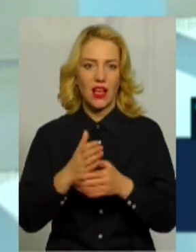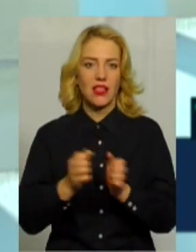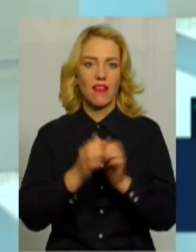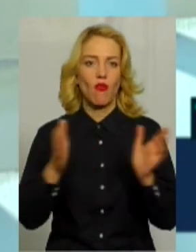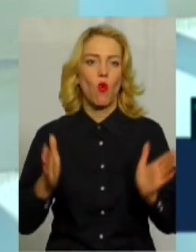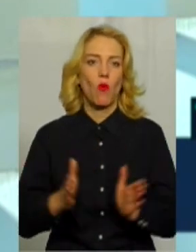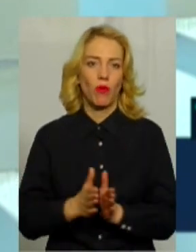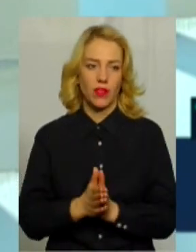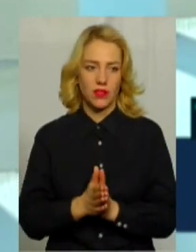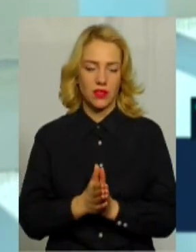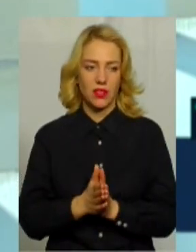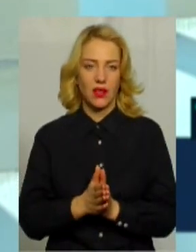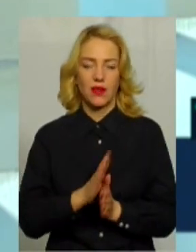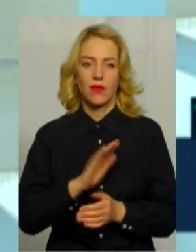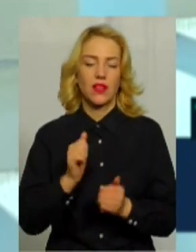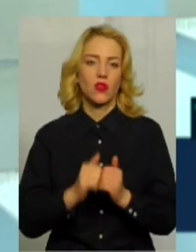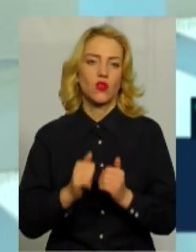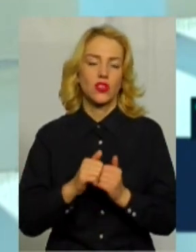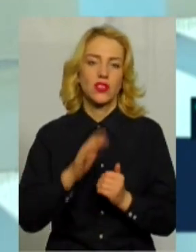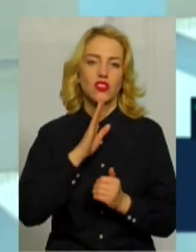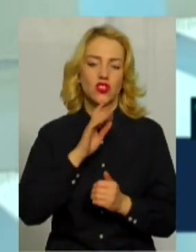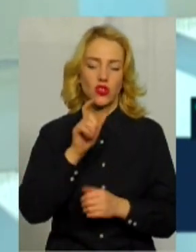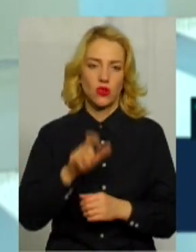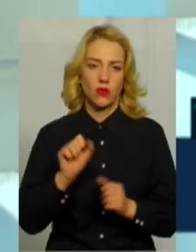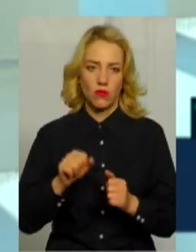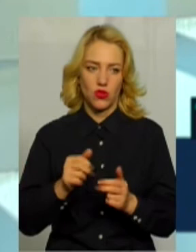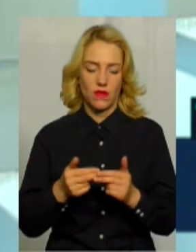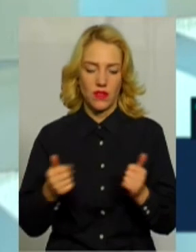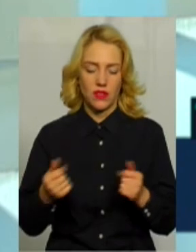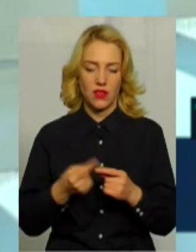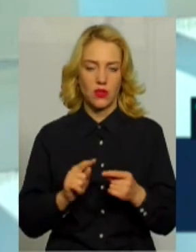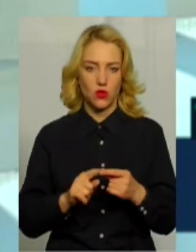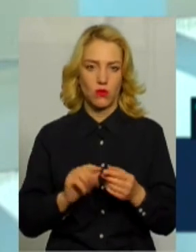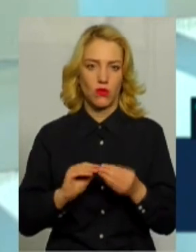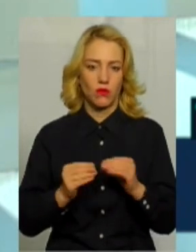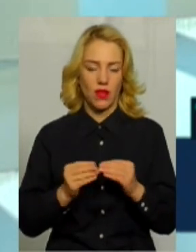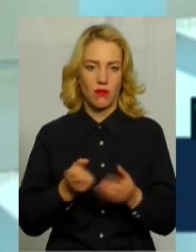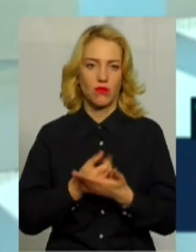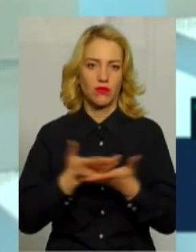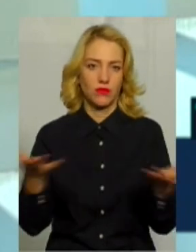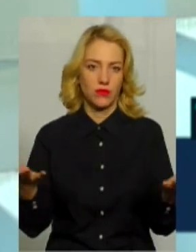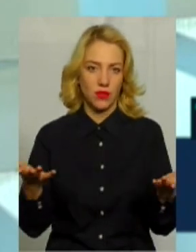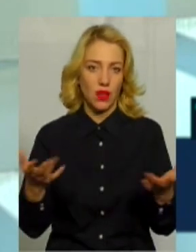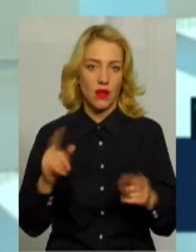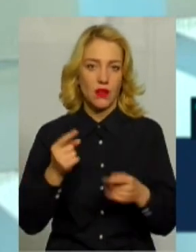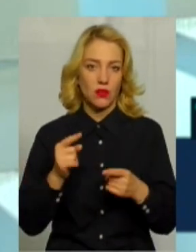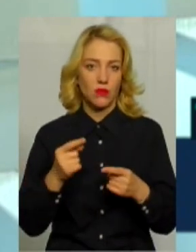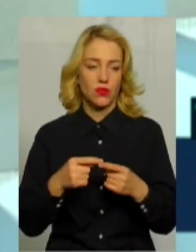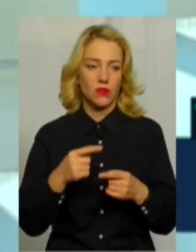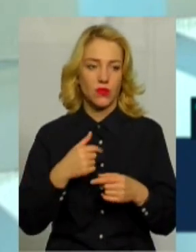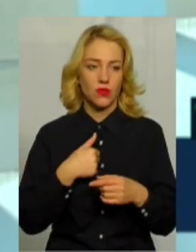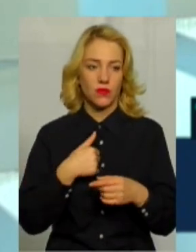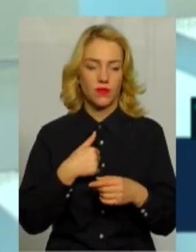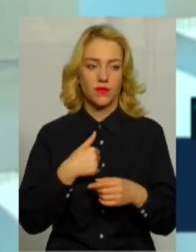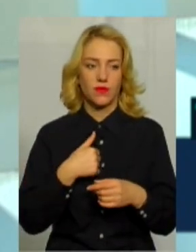не кожна з жінок може сказати, визнати цю проблему, винести на загал, тому що ми десь хочемо створювати таку візуальну